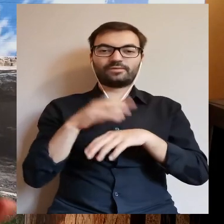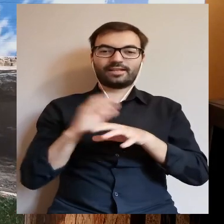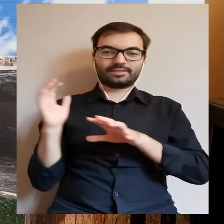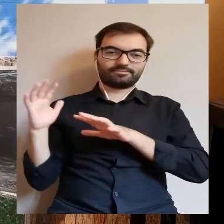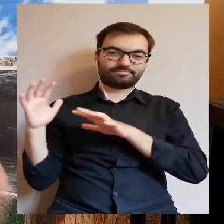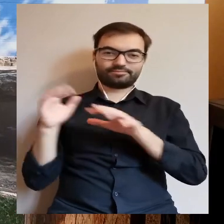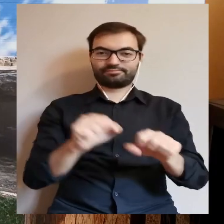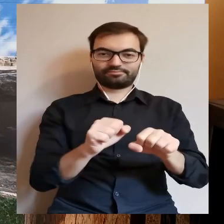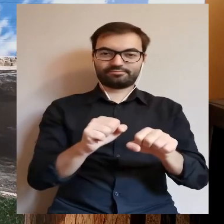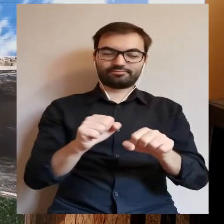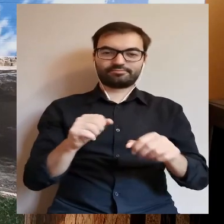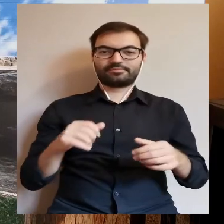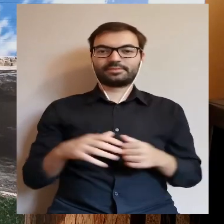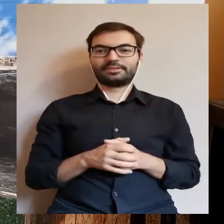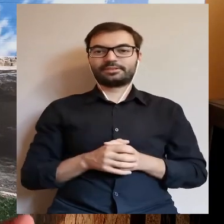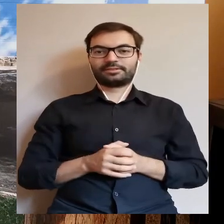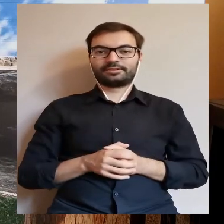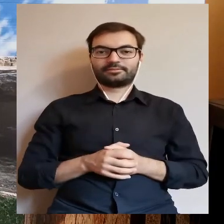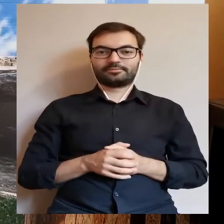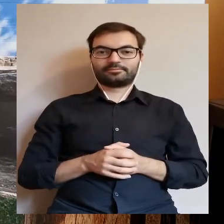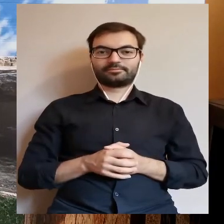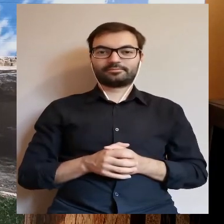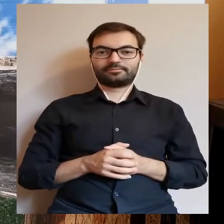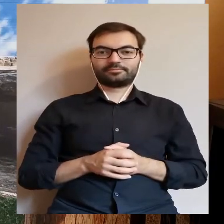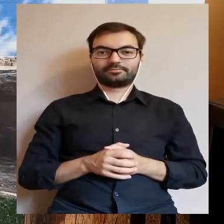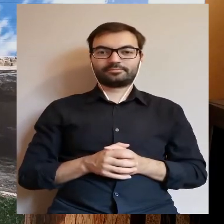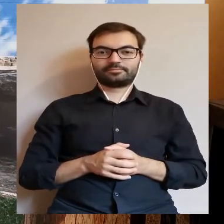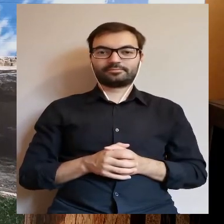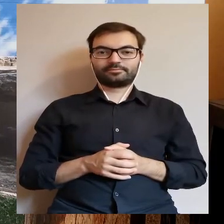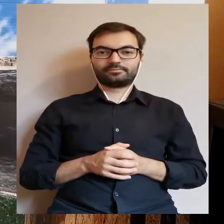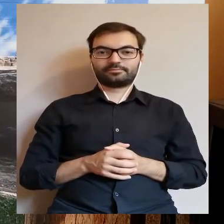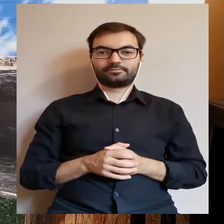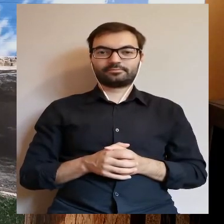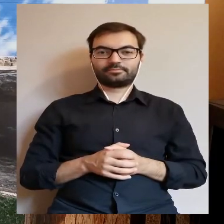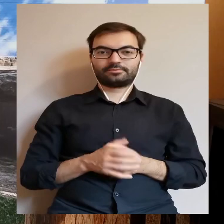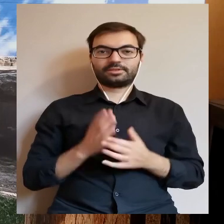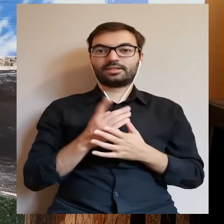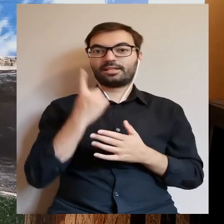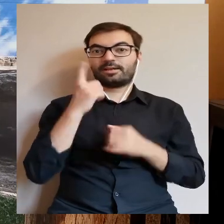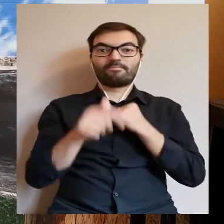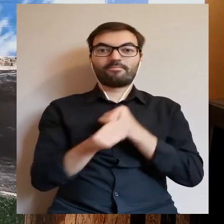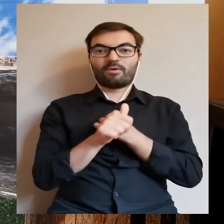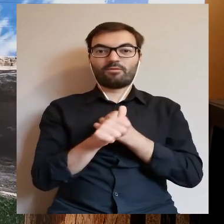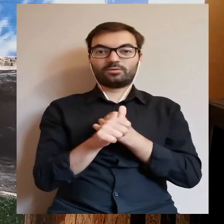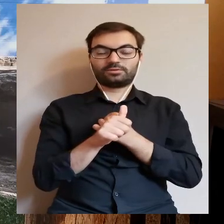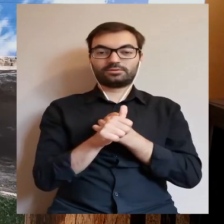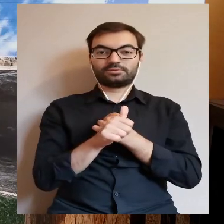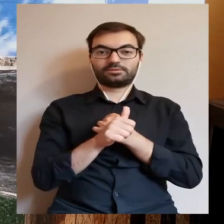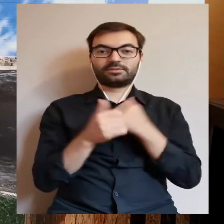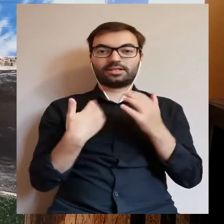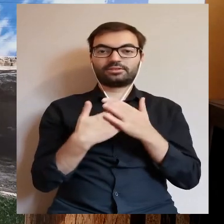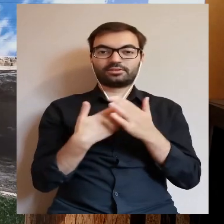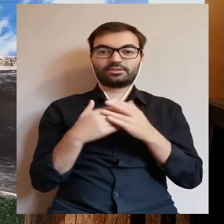Oczywiście, potop szwedzki, ale to nie był jedyny powód, dla którego